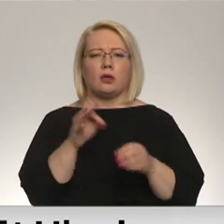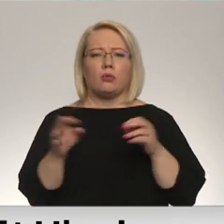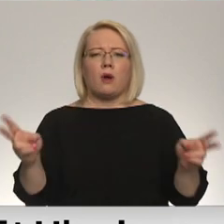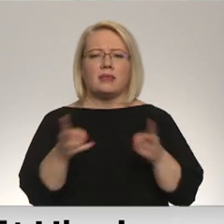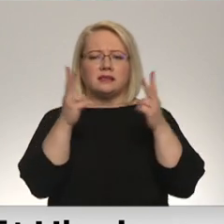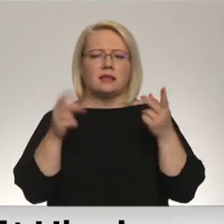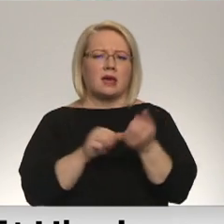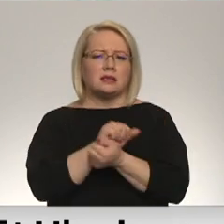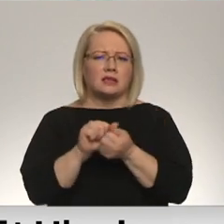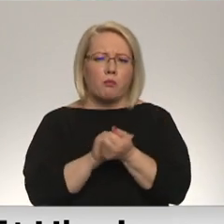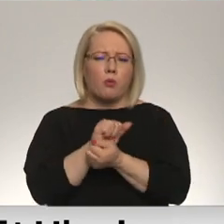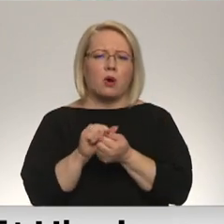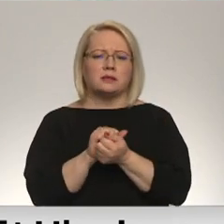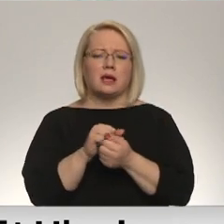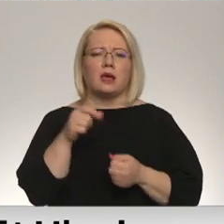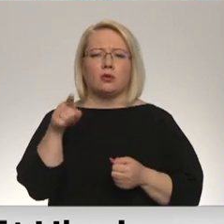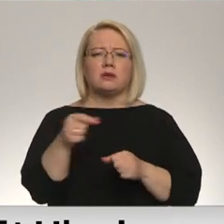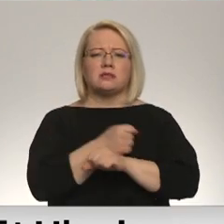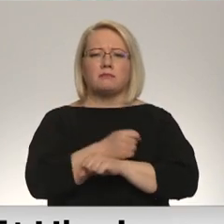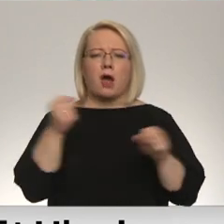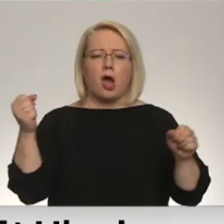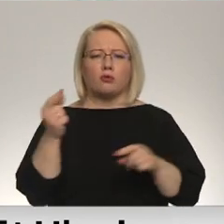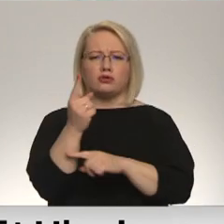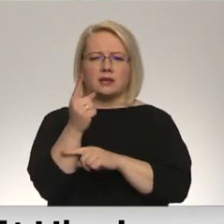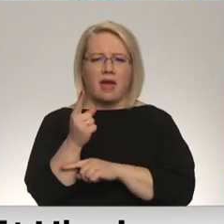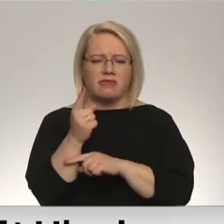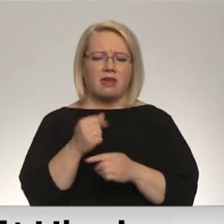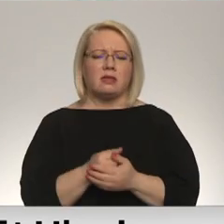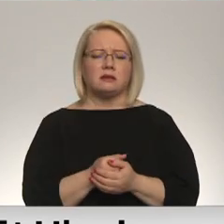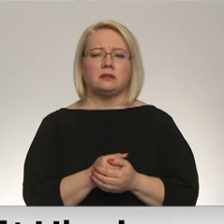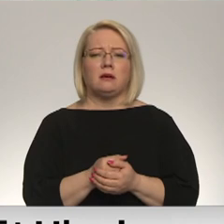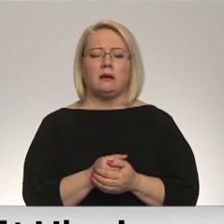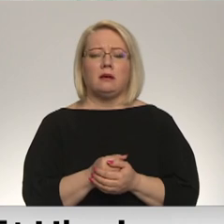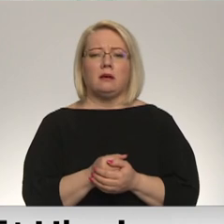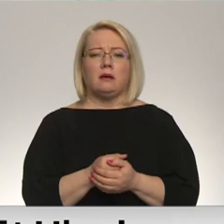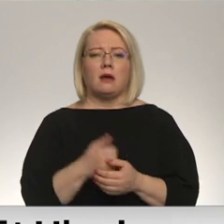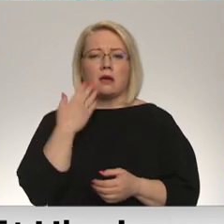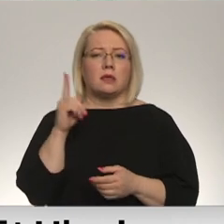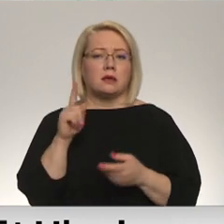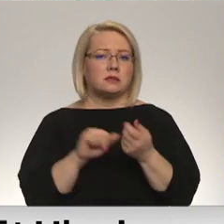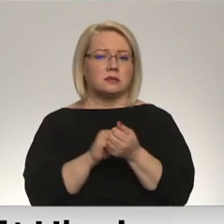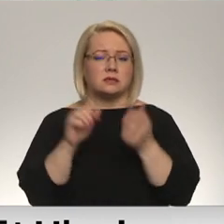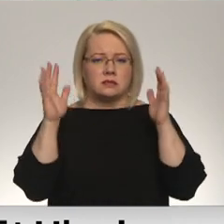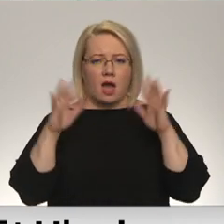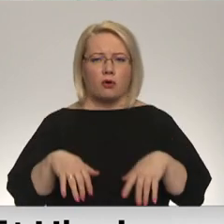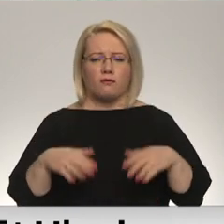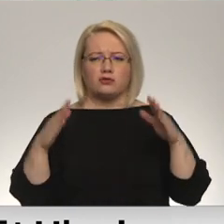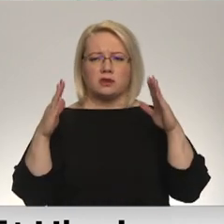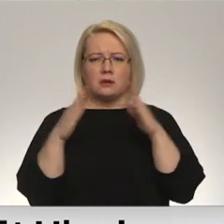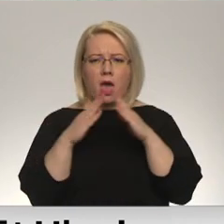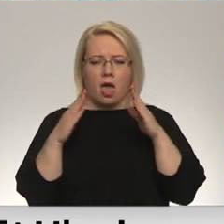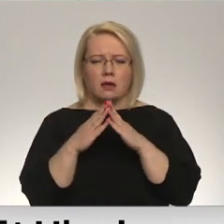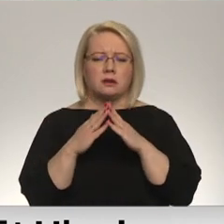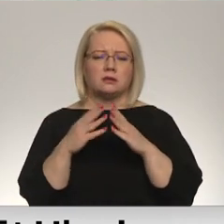sapūstīti, ka tur ir sprāgušas raķetes, kad ir sagravošas šīs ēkas un